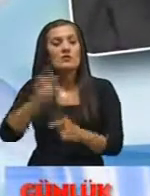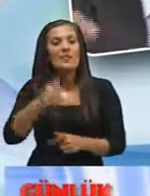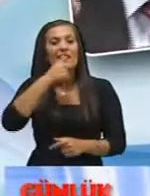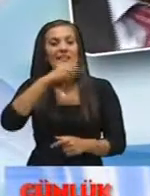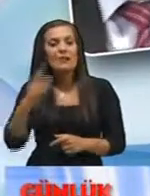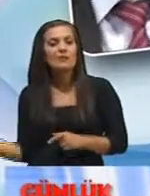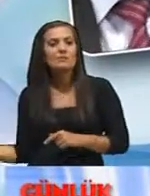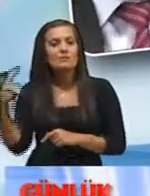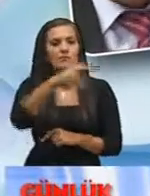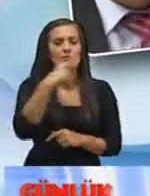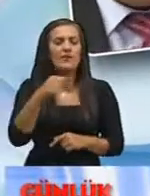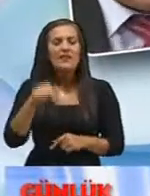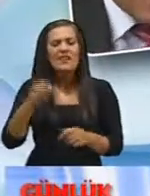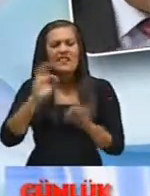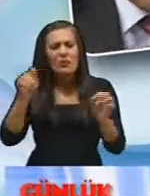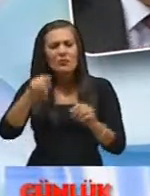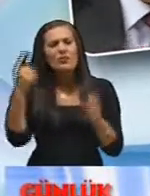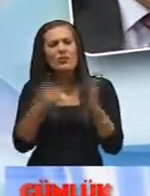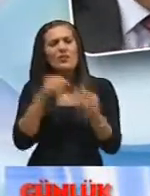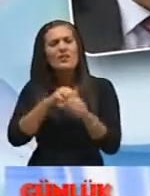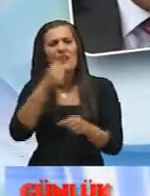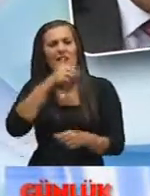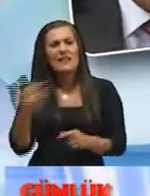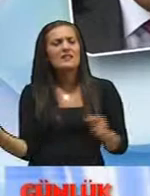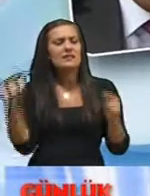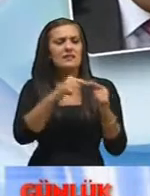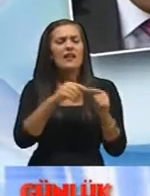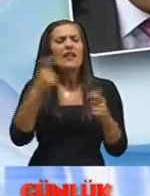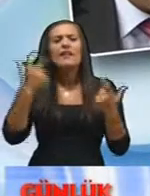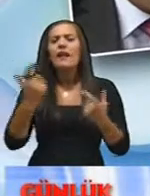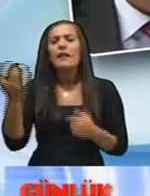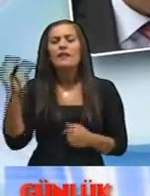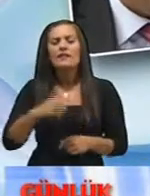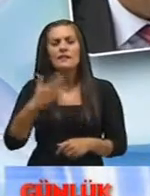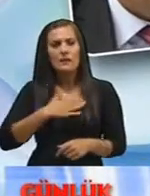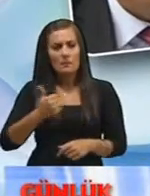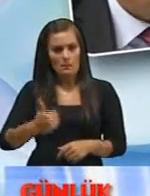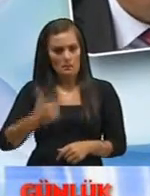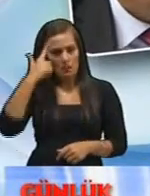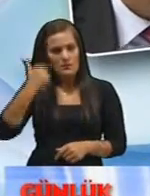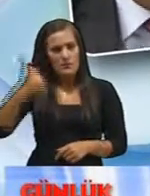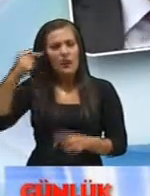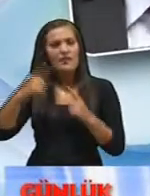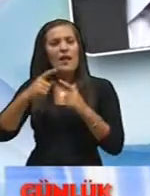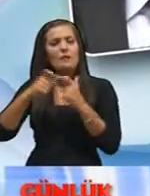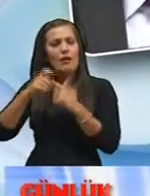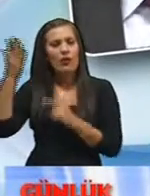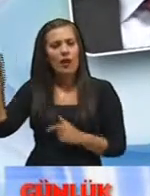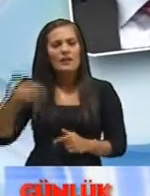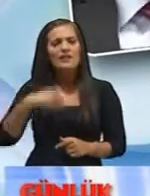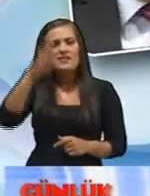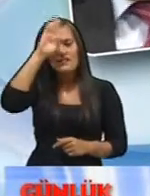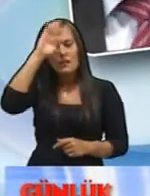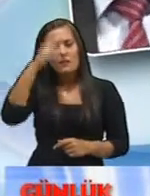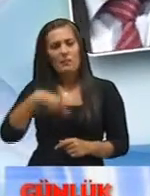geçişi İşte tam da bu noktada Deniz geçişi Nereden buralara gelindi Sayın Başbakanımız Tayyip Erdoğan'ın İstanbul Belediye